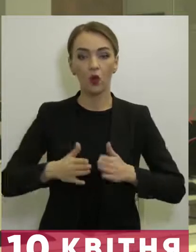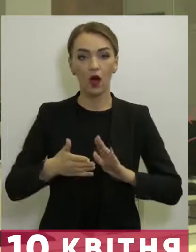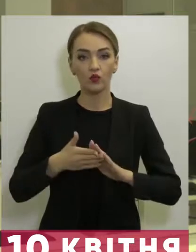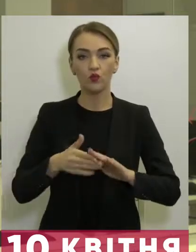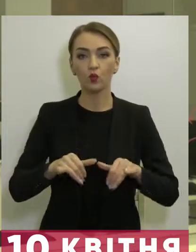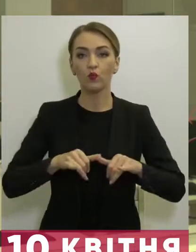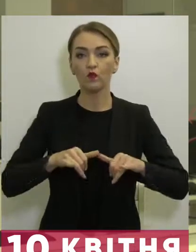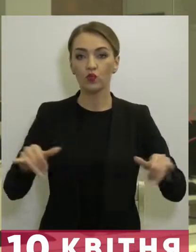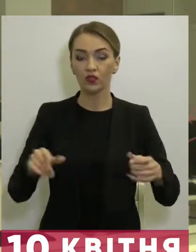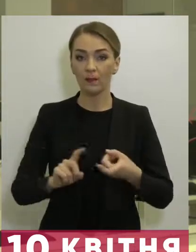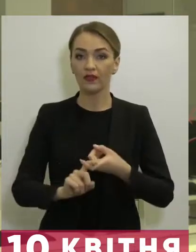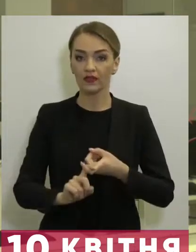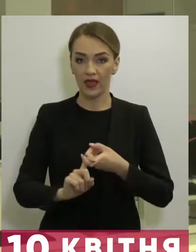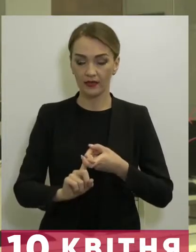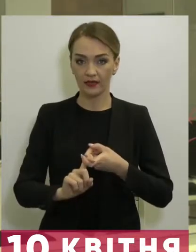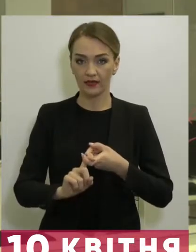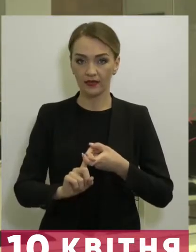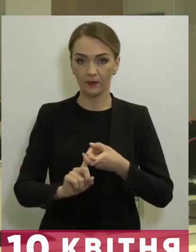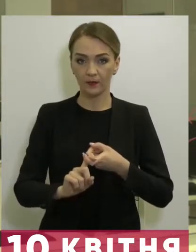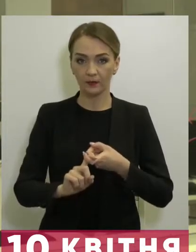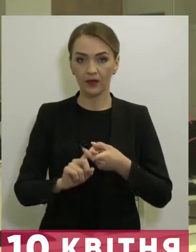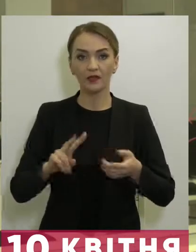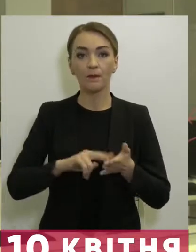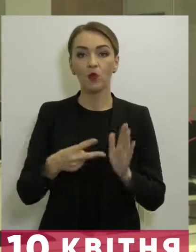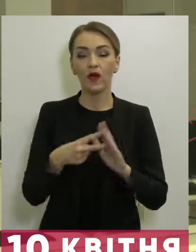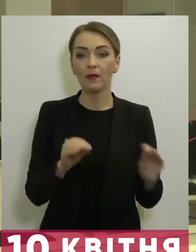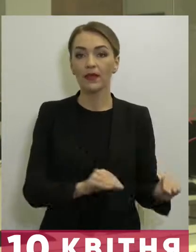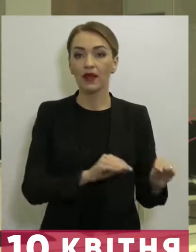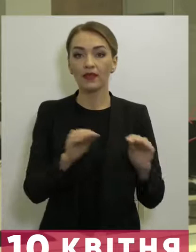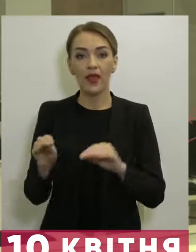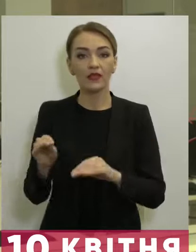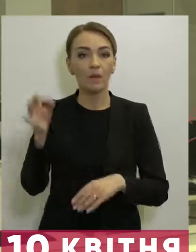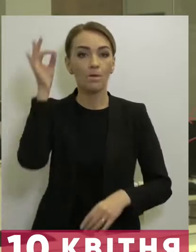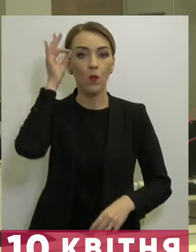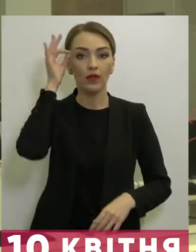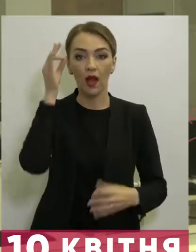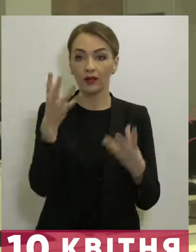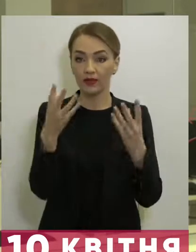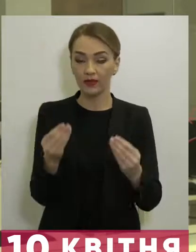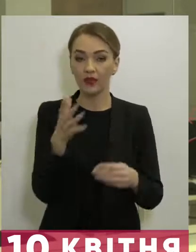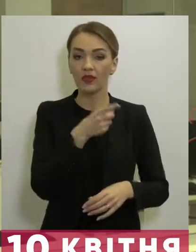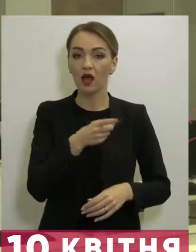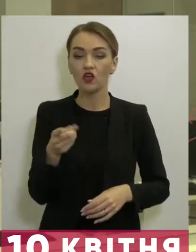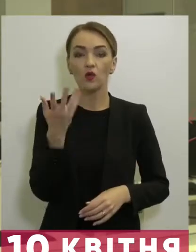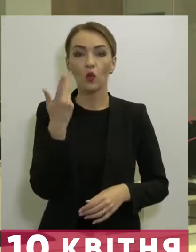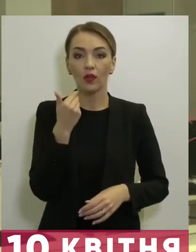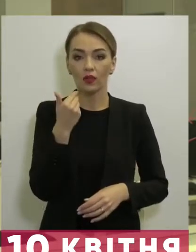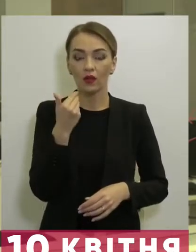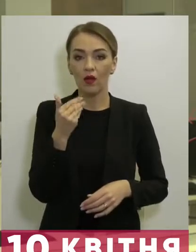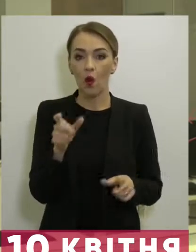розпостюдженням інфекції, заповнували перенести помінальні дні на час, коли обмеження